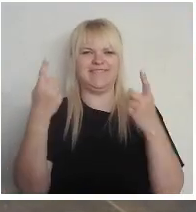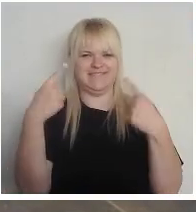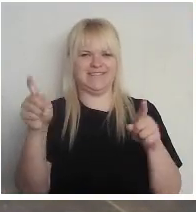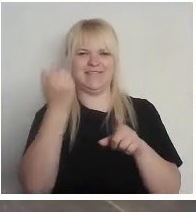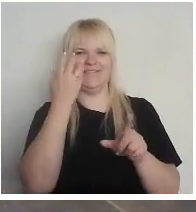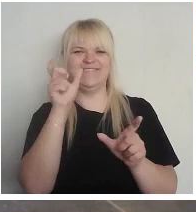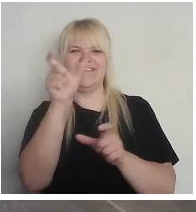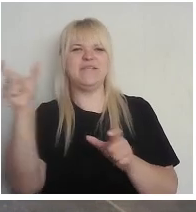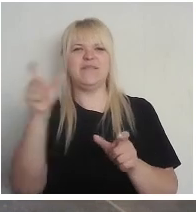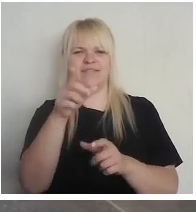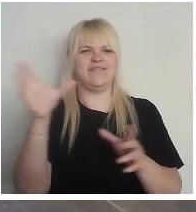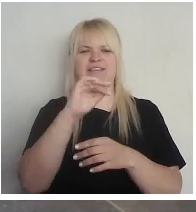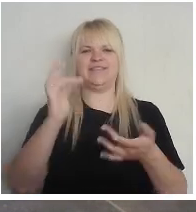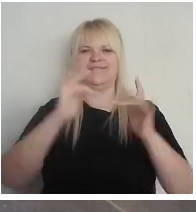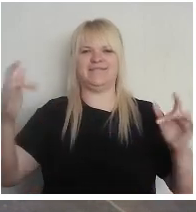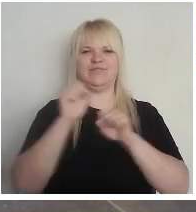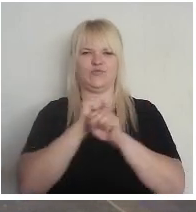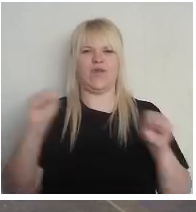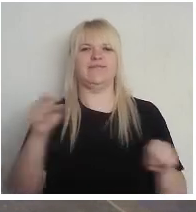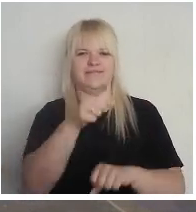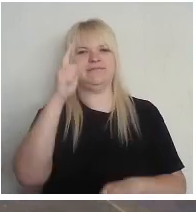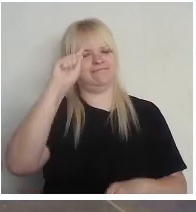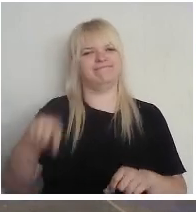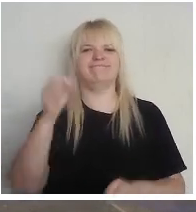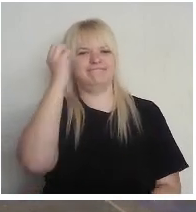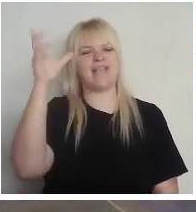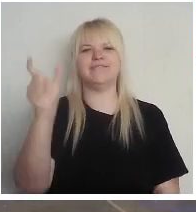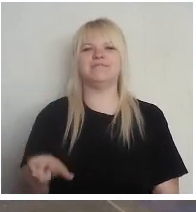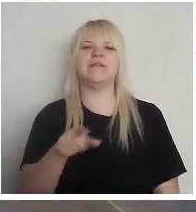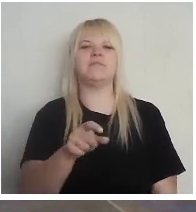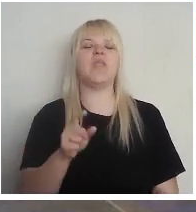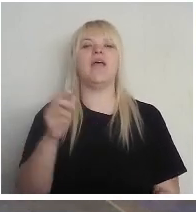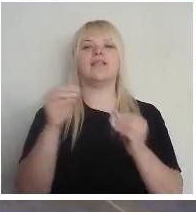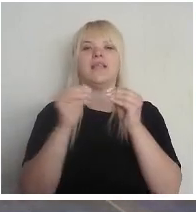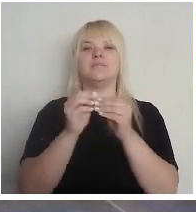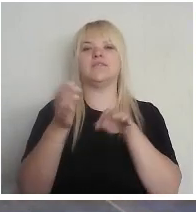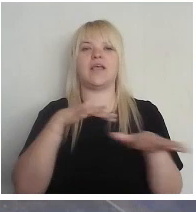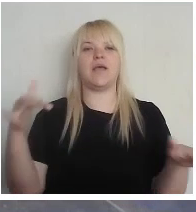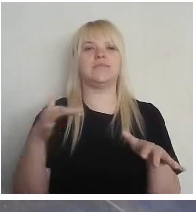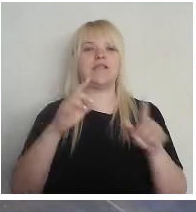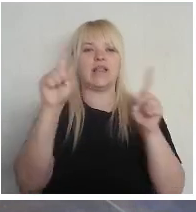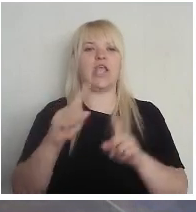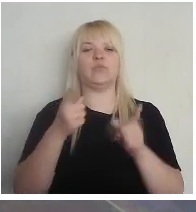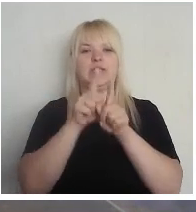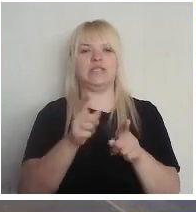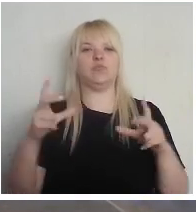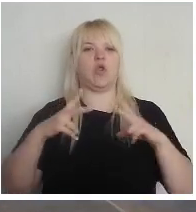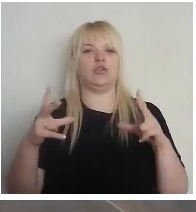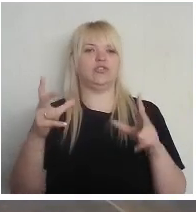eksports visā kiberdrošībā. Desmitās jauniešu saējamas Eiropas lietu komisijas līdzpriekšsēdētājs